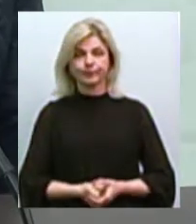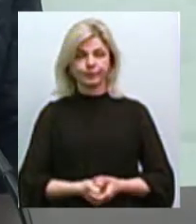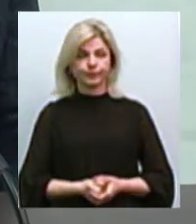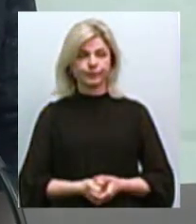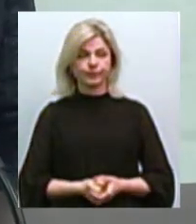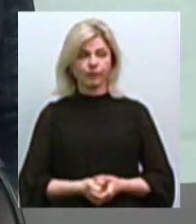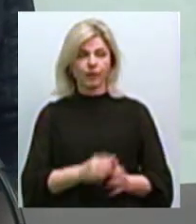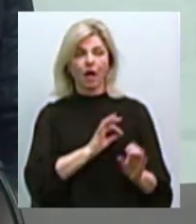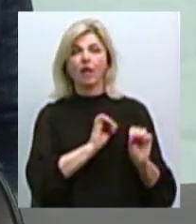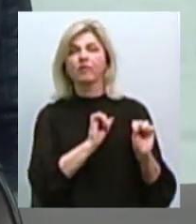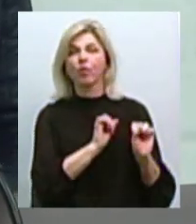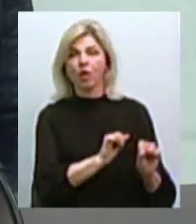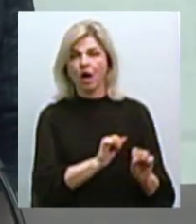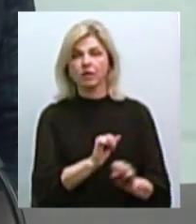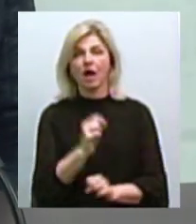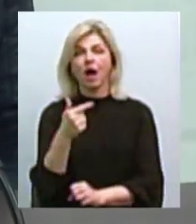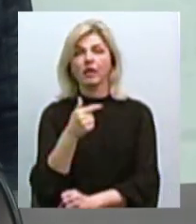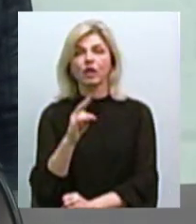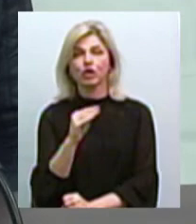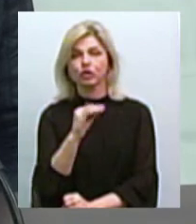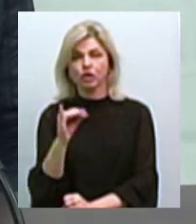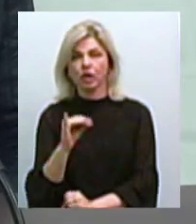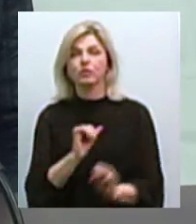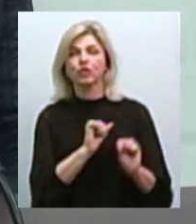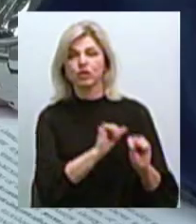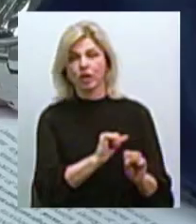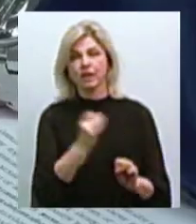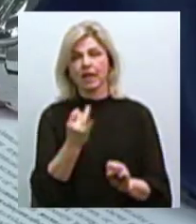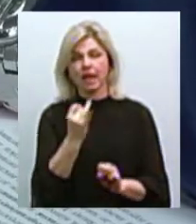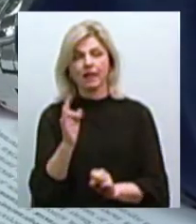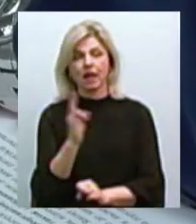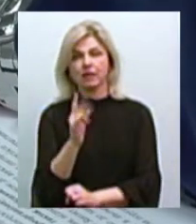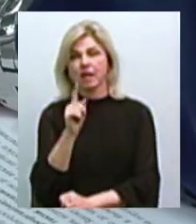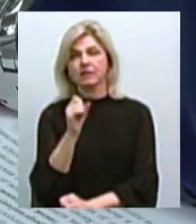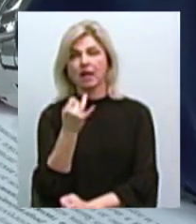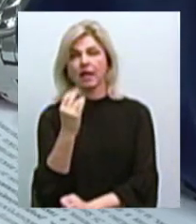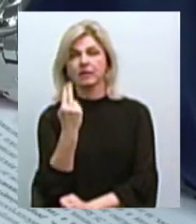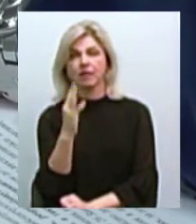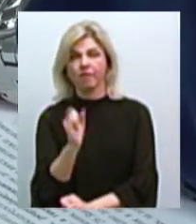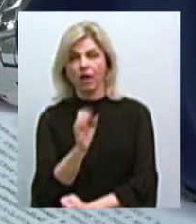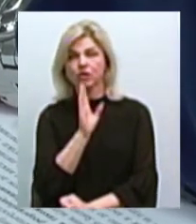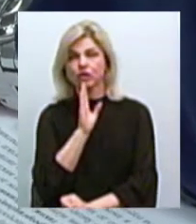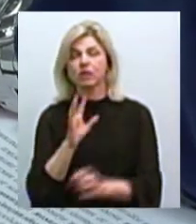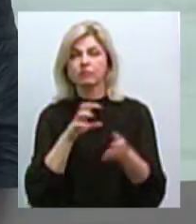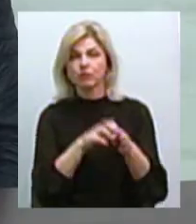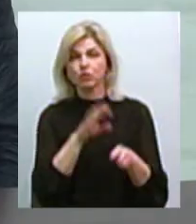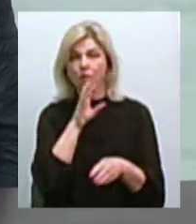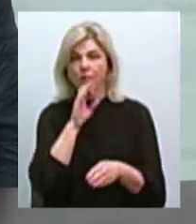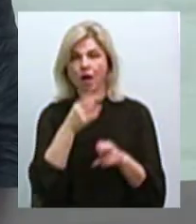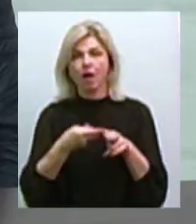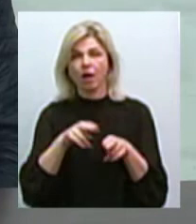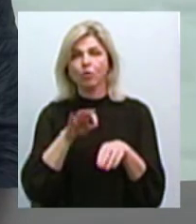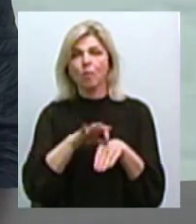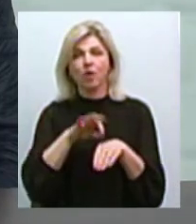Адвокат Андрій Гайдержий представляє інтереси позивачки Наталії Зайцевої. Жінку вкусив собака, який хворів на сказ. Адвокат